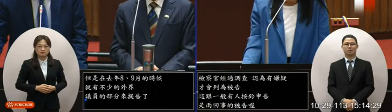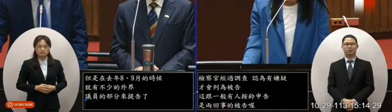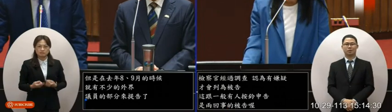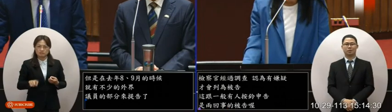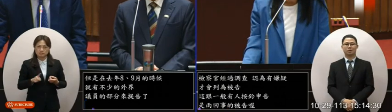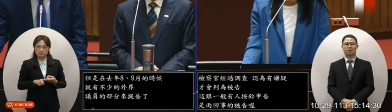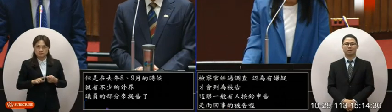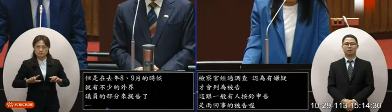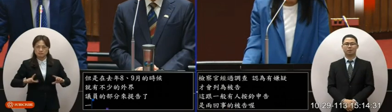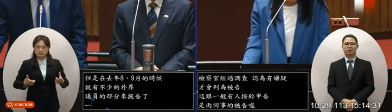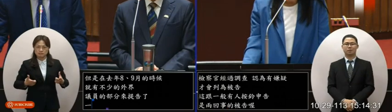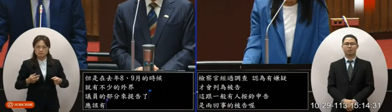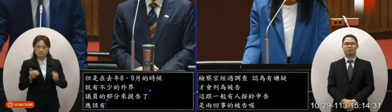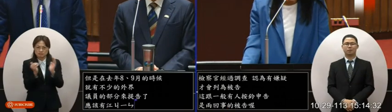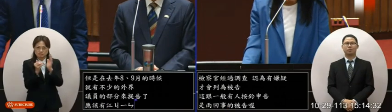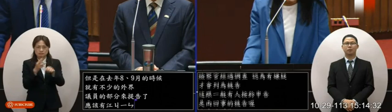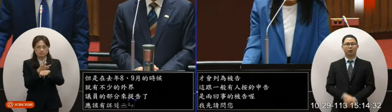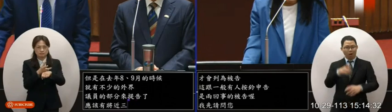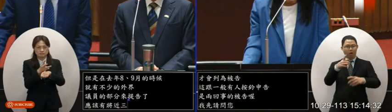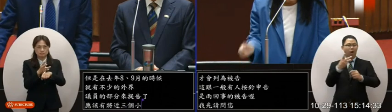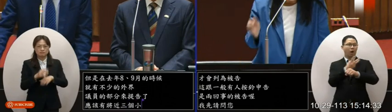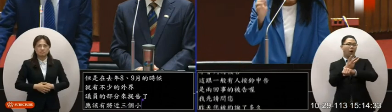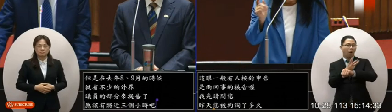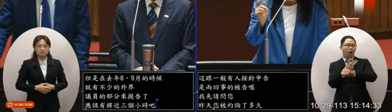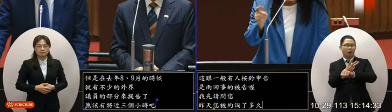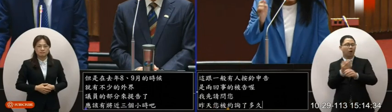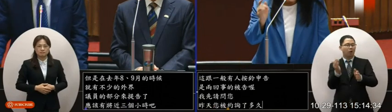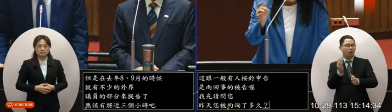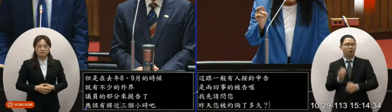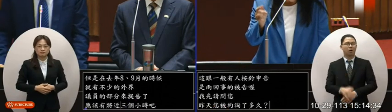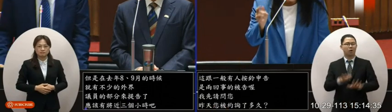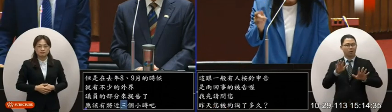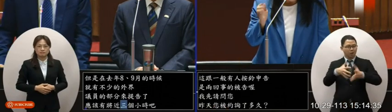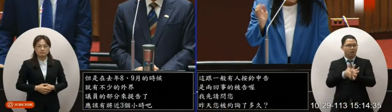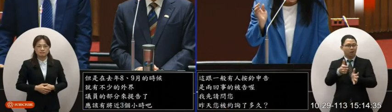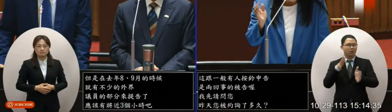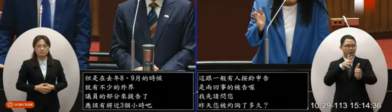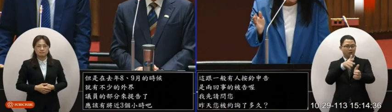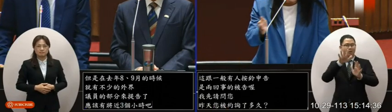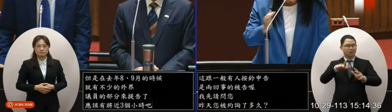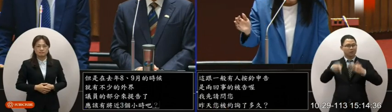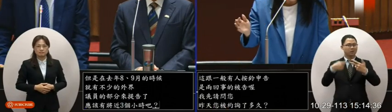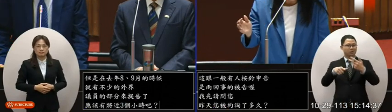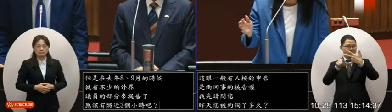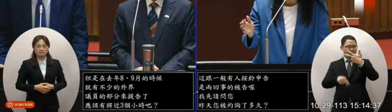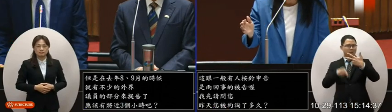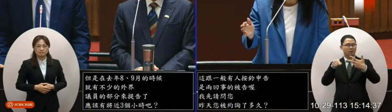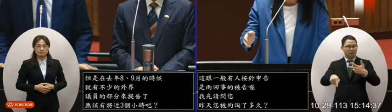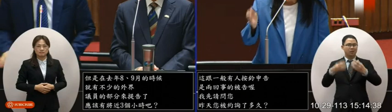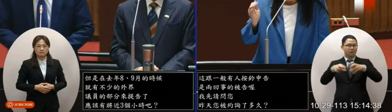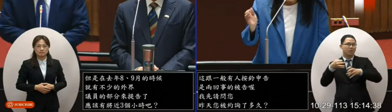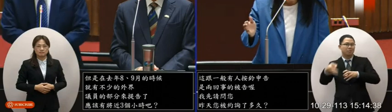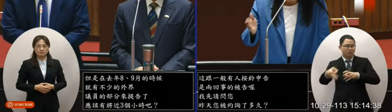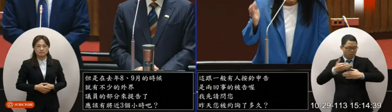應該有將近三個小時吧將近三個小時請問部長今年七月你說過採購雞蛋的整個程序是合